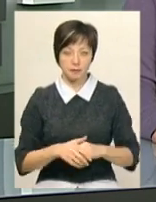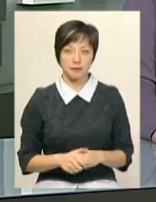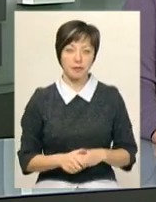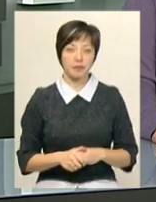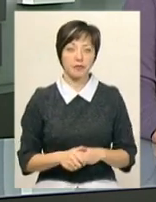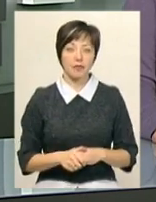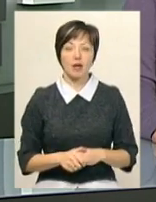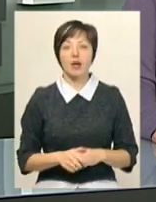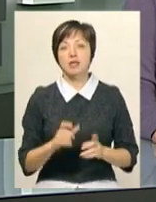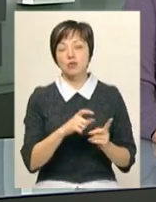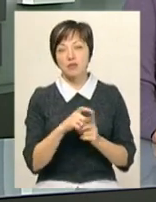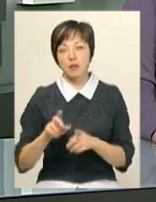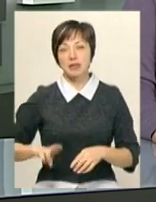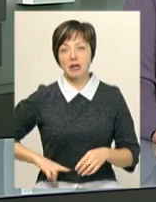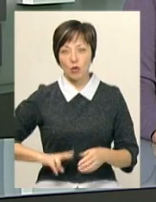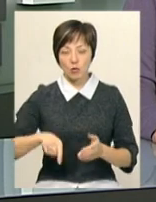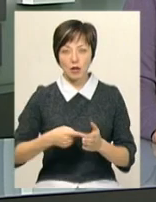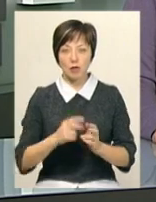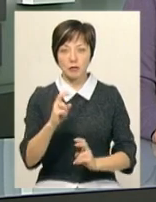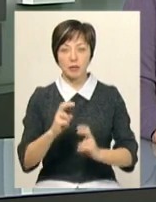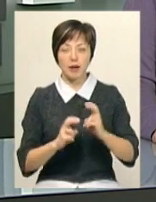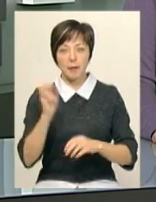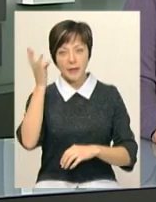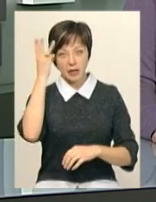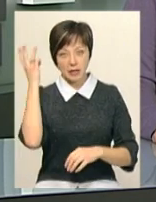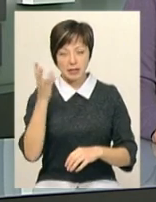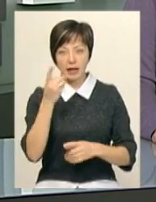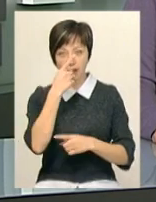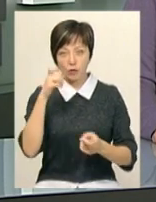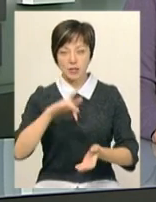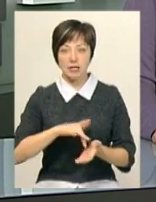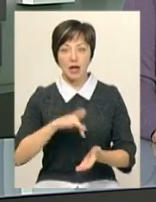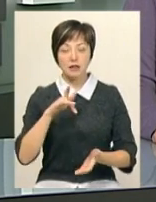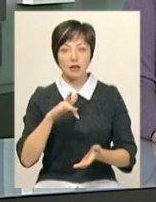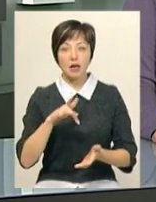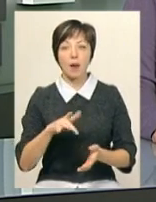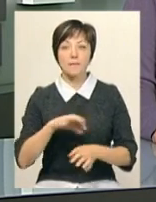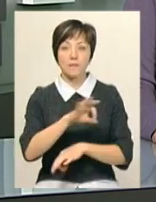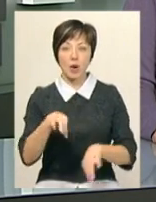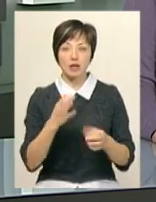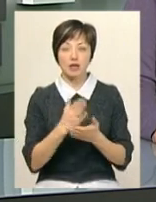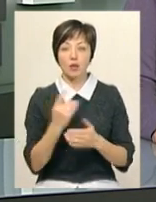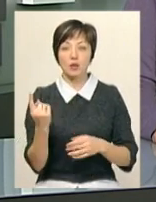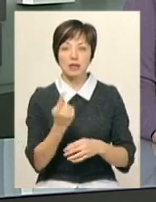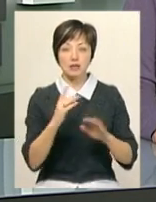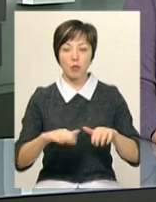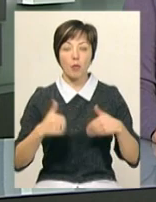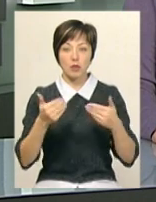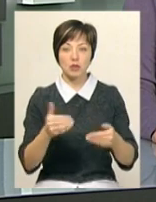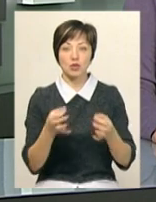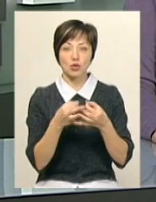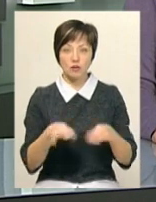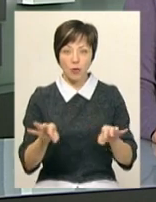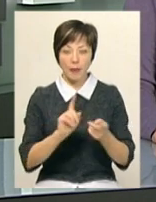– розумні вулиці. За словами директора комунального підприємства «Хмельницький інфоцентр» Сергія Матвійчука, проєкт є однією з пропозицій, що